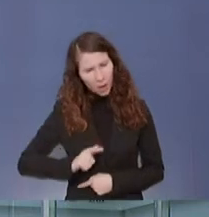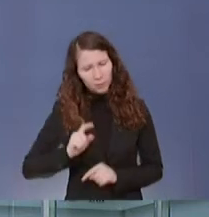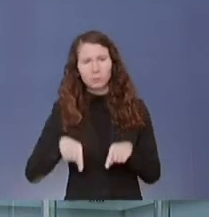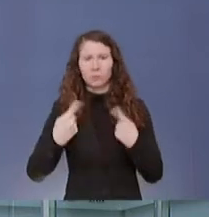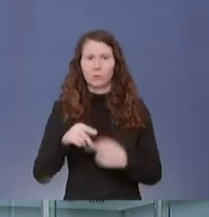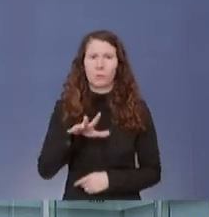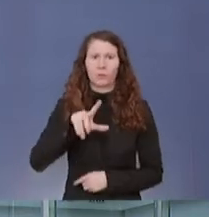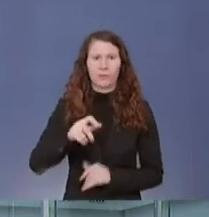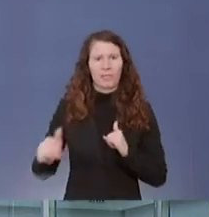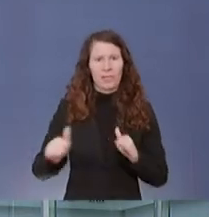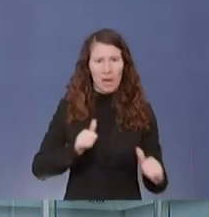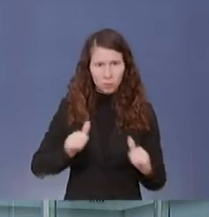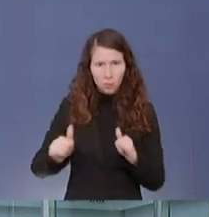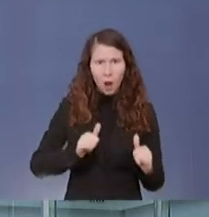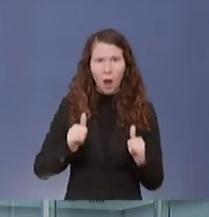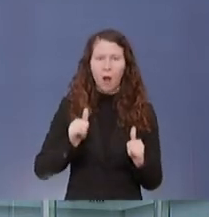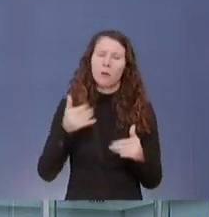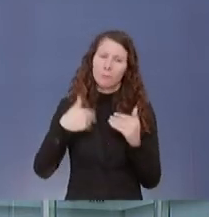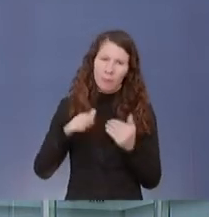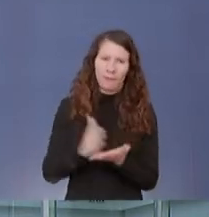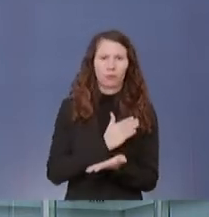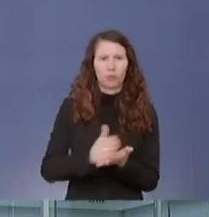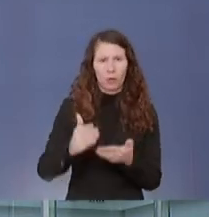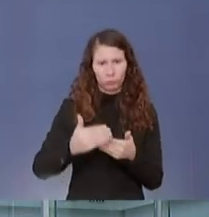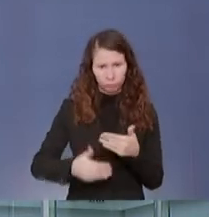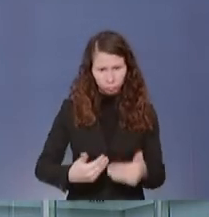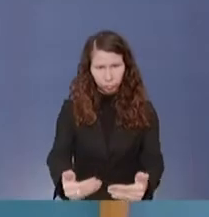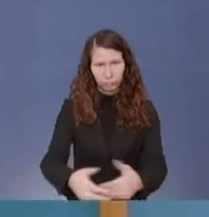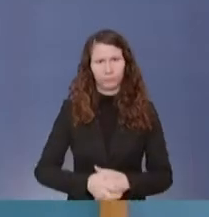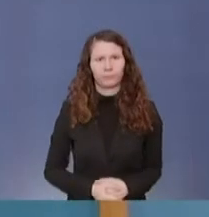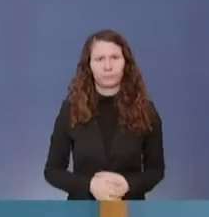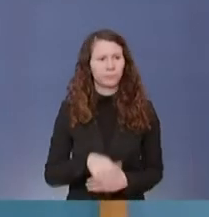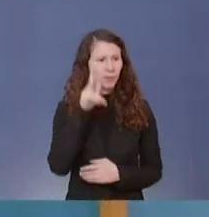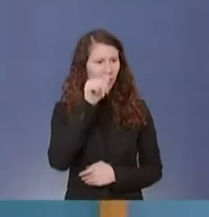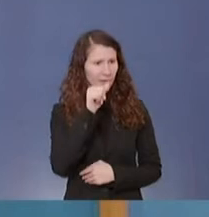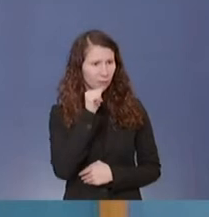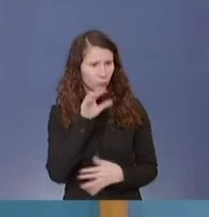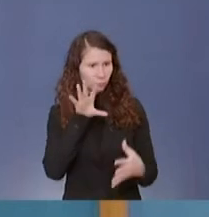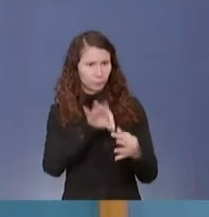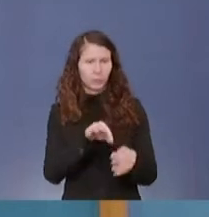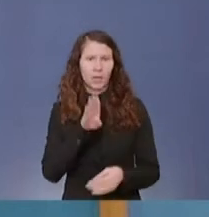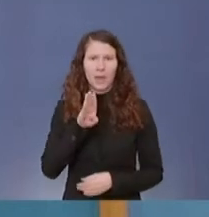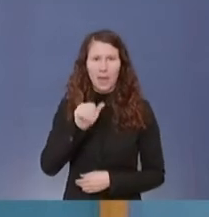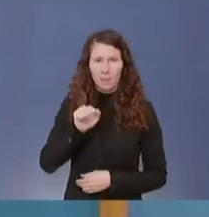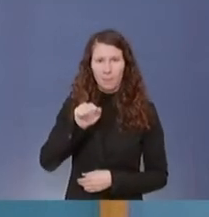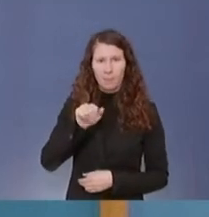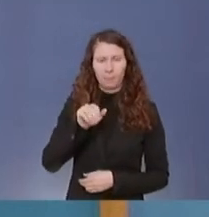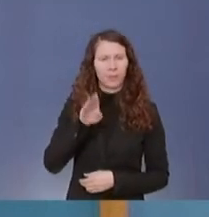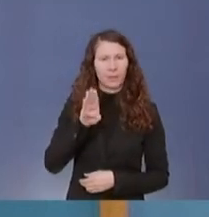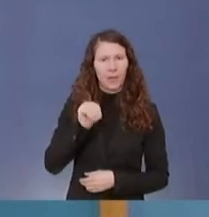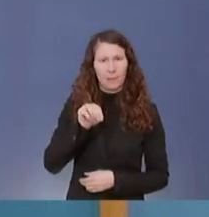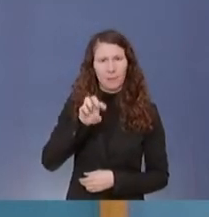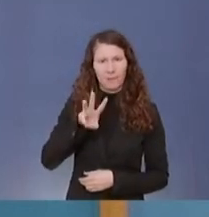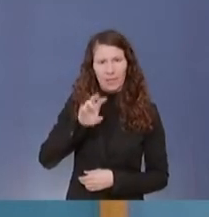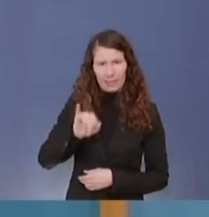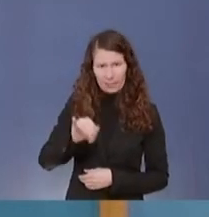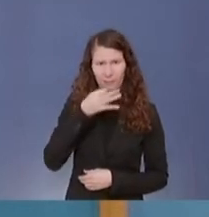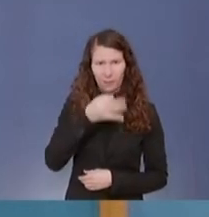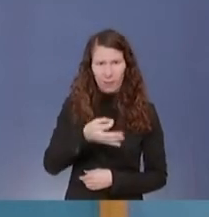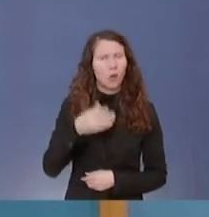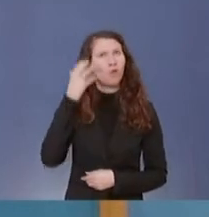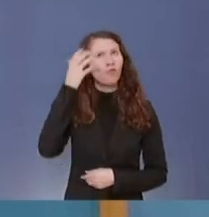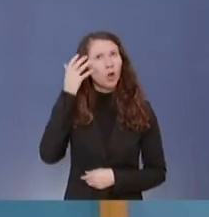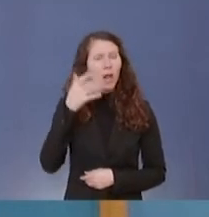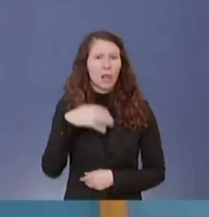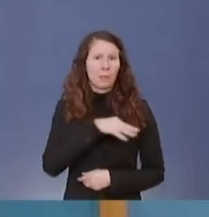weitere Entscheidungen zu treffen. Dazu Herr Jung. Eine Frage ans BMWi zu dem Thema, falls der Shutdown des